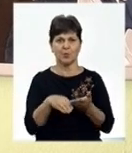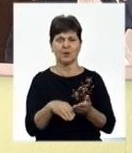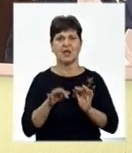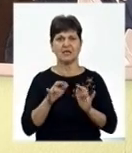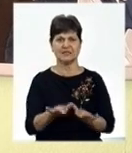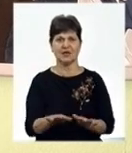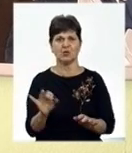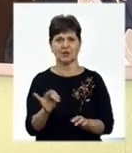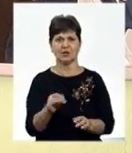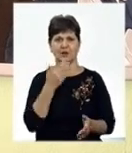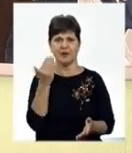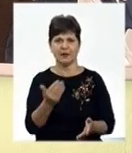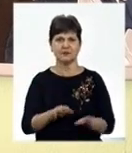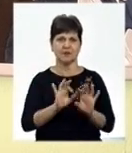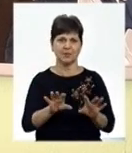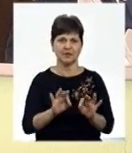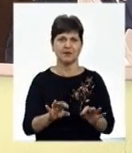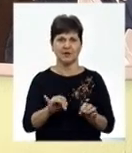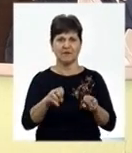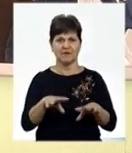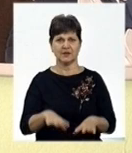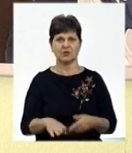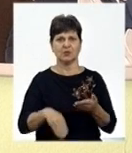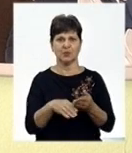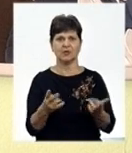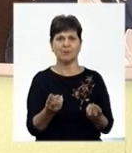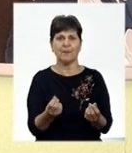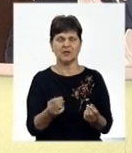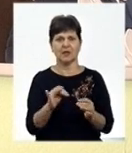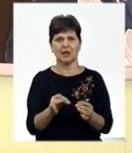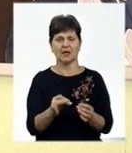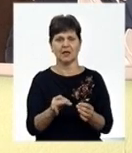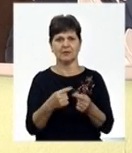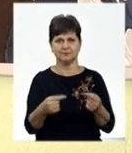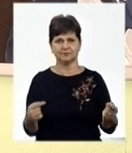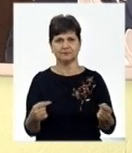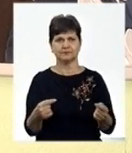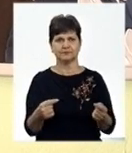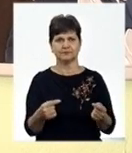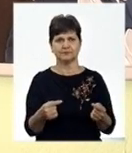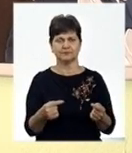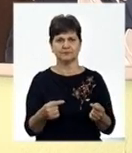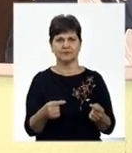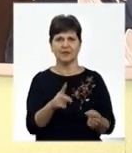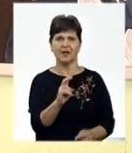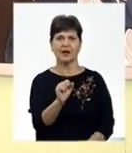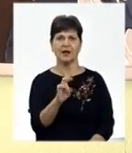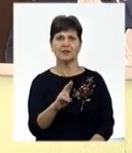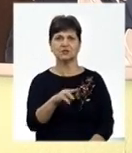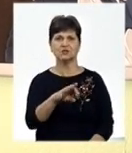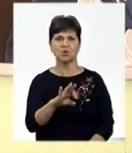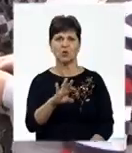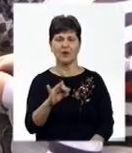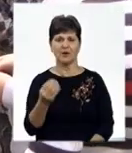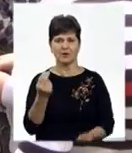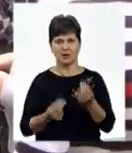заходи проводимо, і лекції, і бесіди. І також вирішили, що допомогти матеріально, коштами, канцтоварами, одягом і